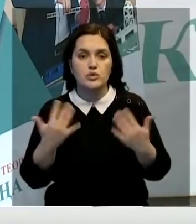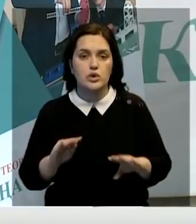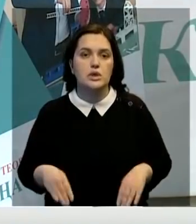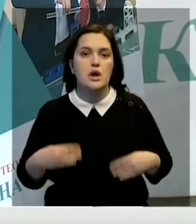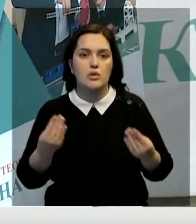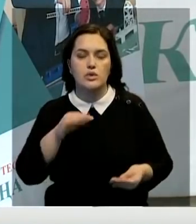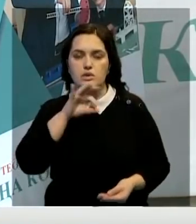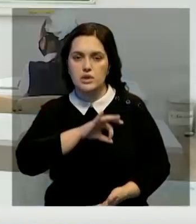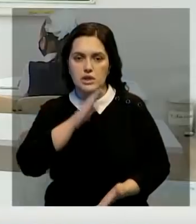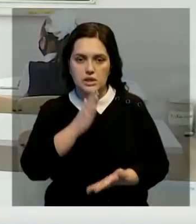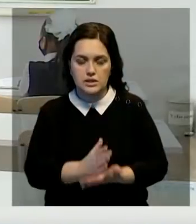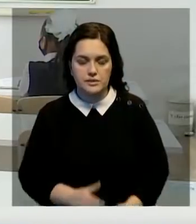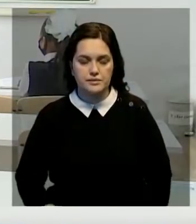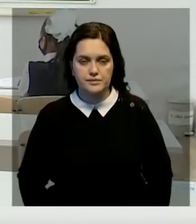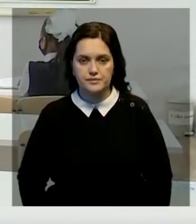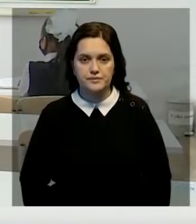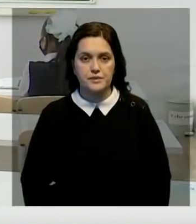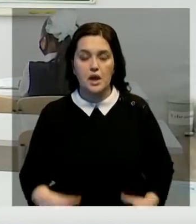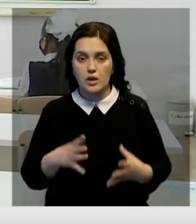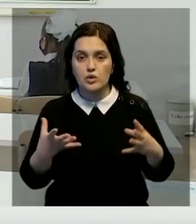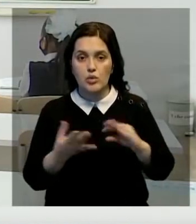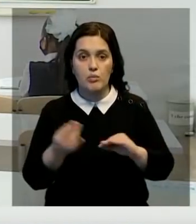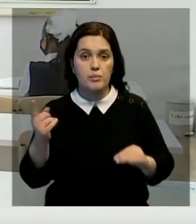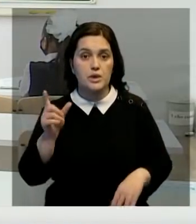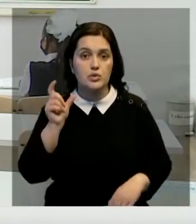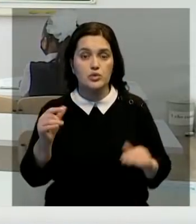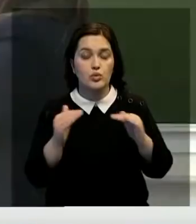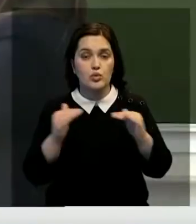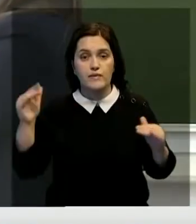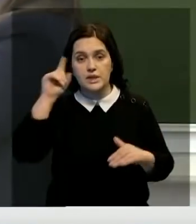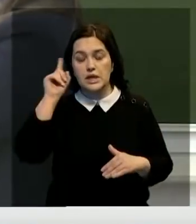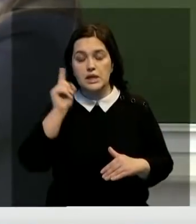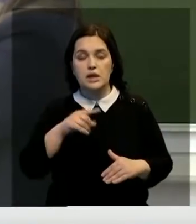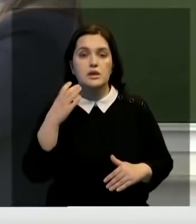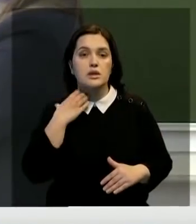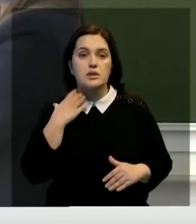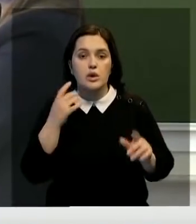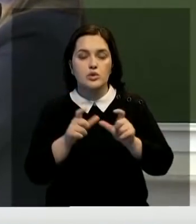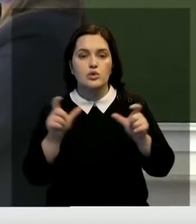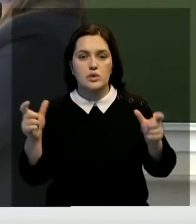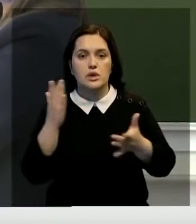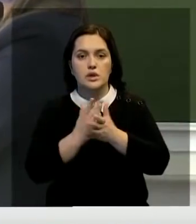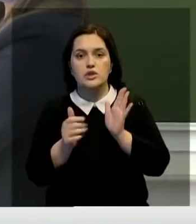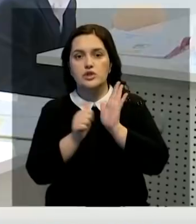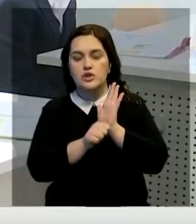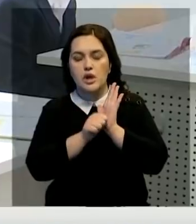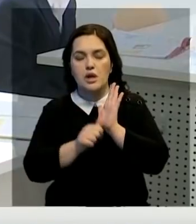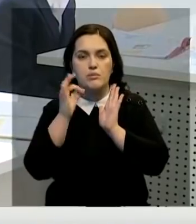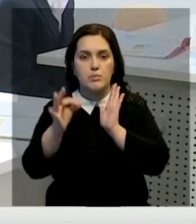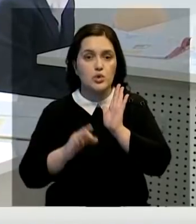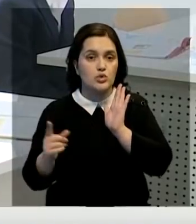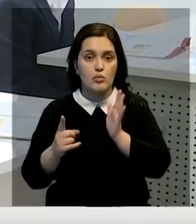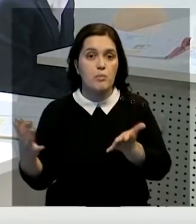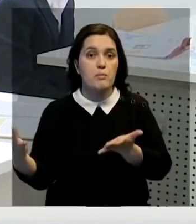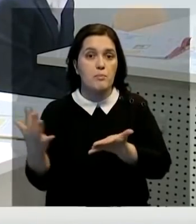ожидаемые результаты. По итогам первой четверти уровень знаний козлардинских школьников составил 60%. Чтобы